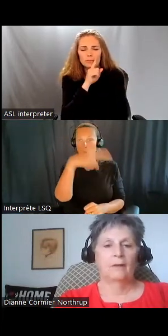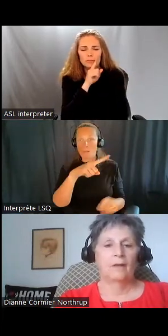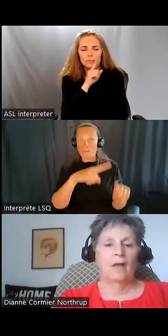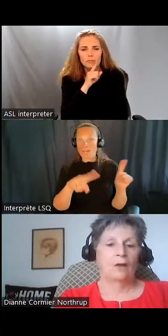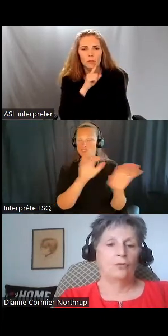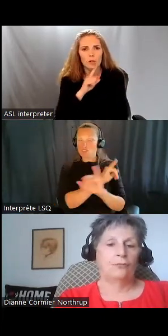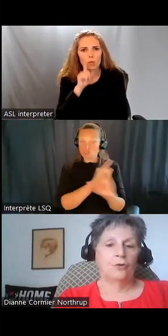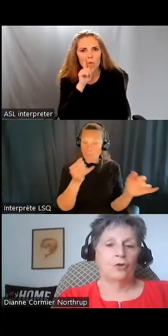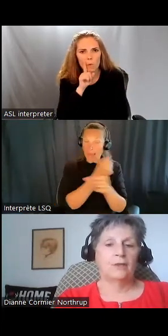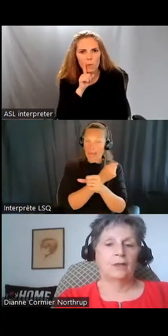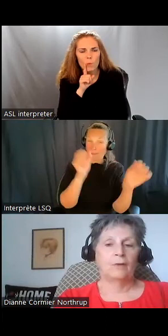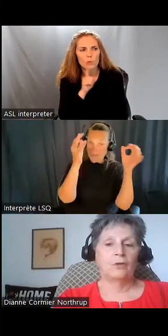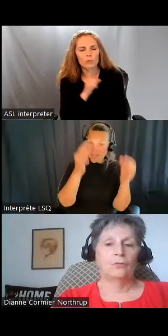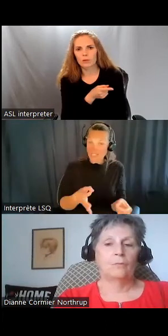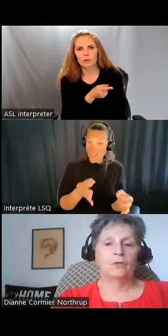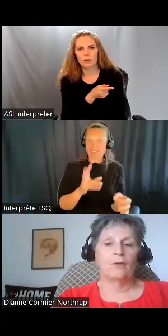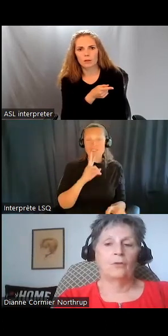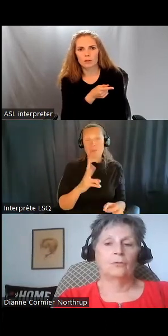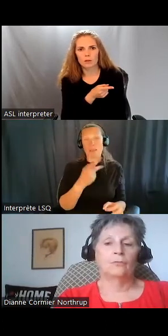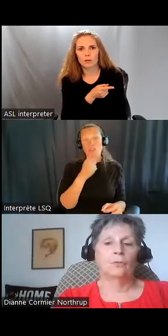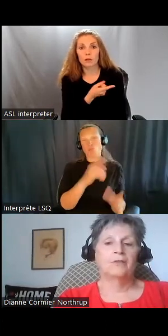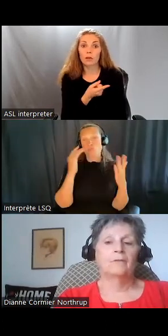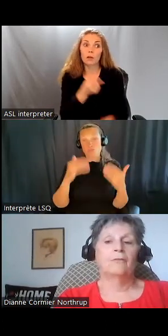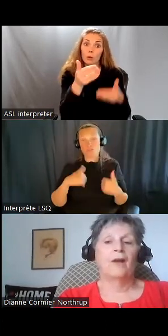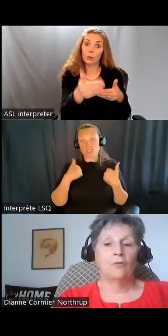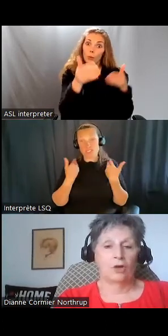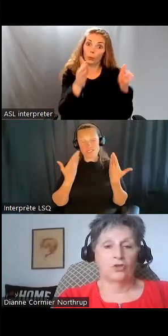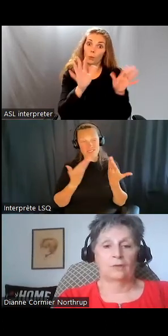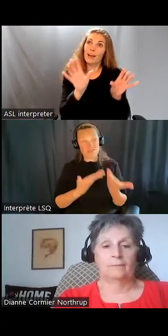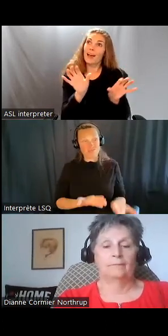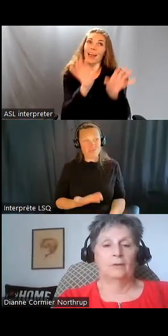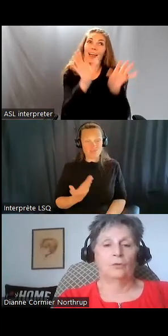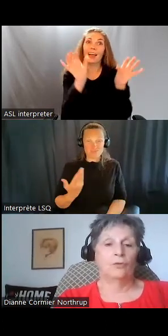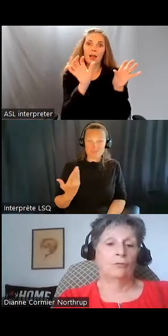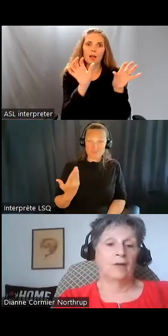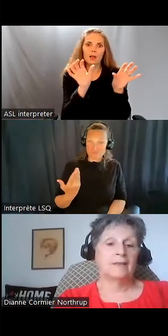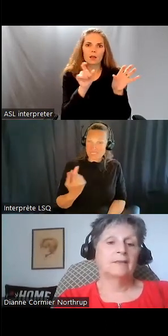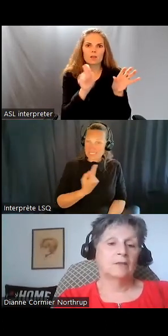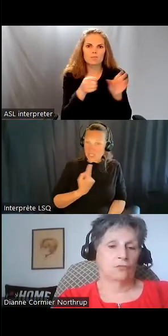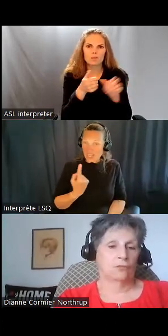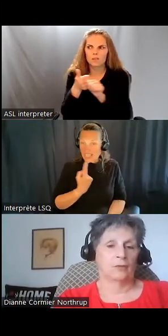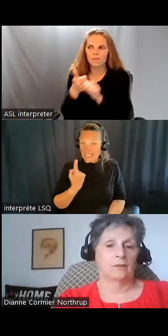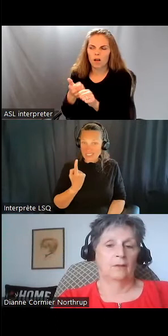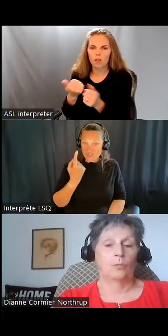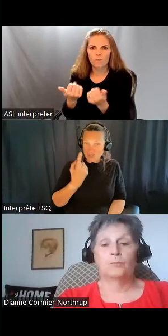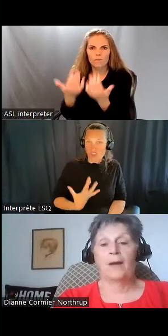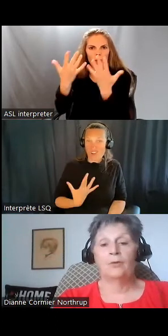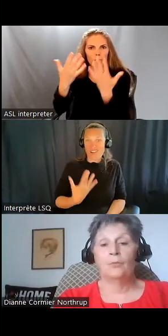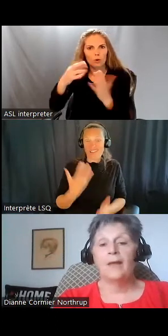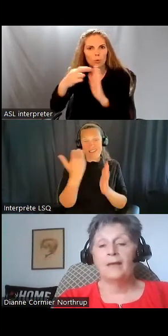Vous n'avez aucun choix, c'est une vie très pleine de solitude. Il faut suivre toutes les règles.